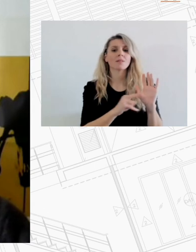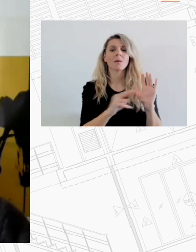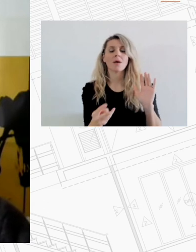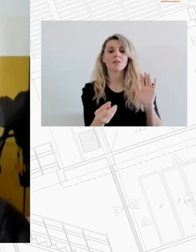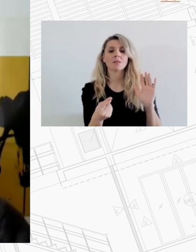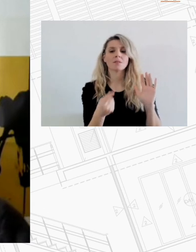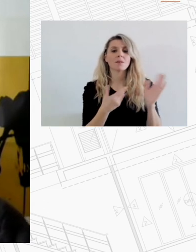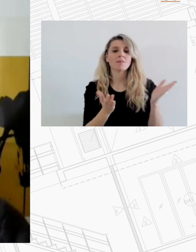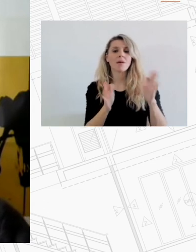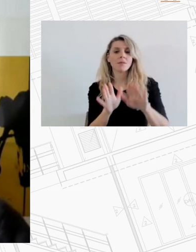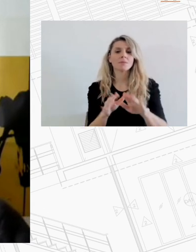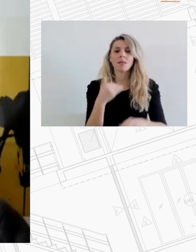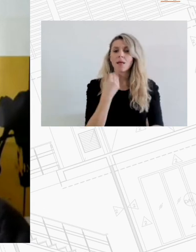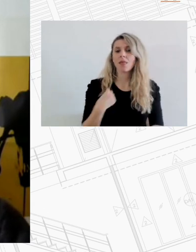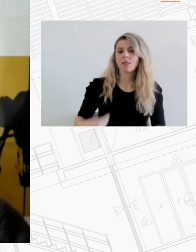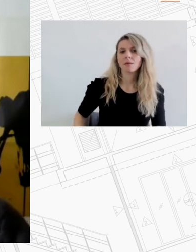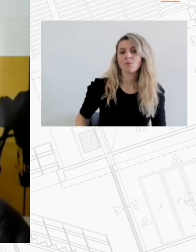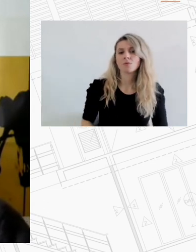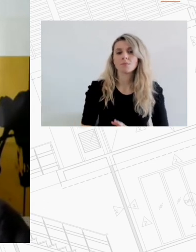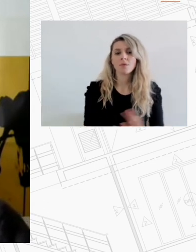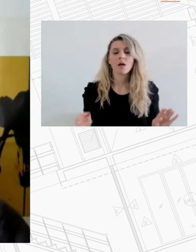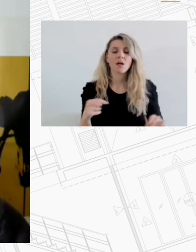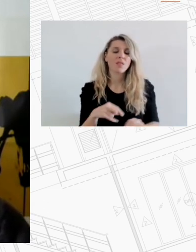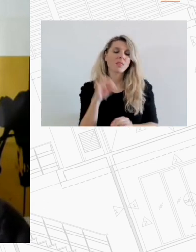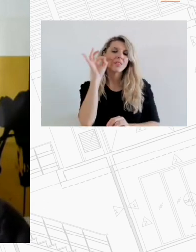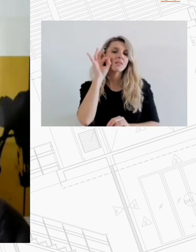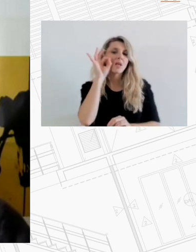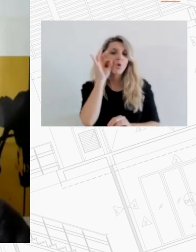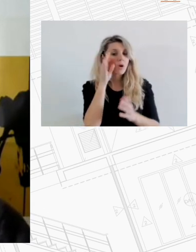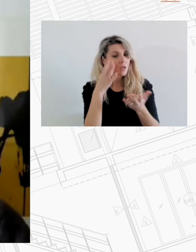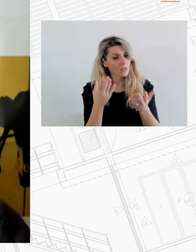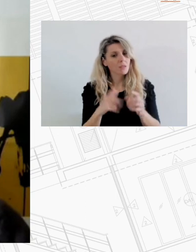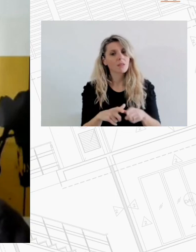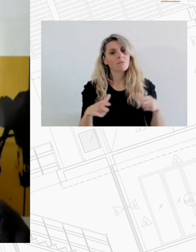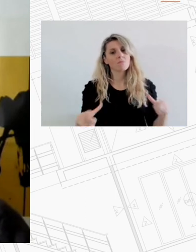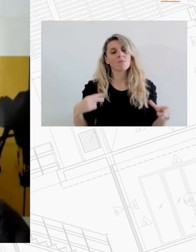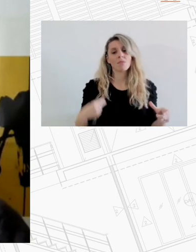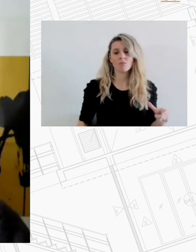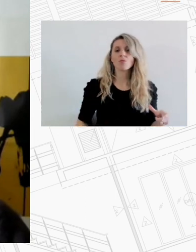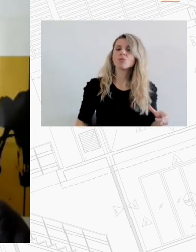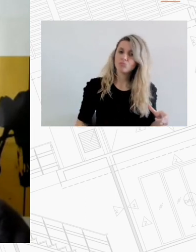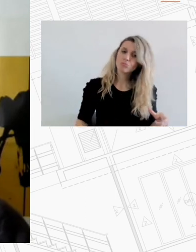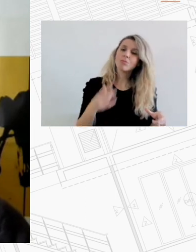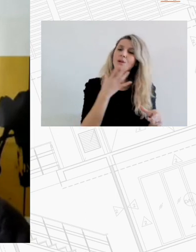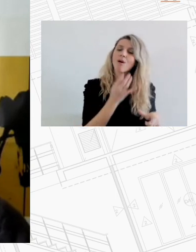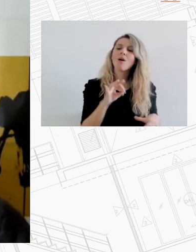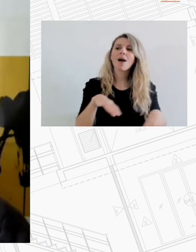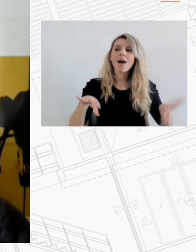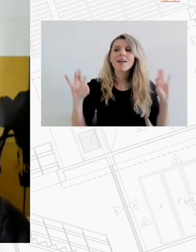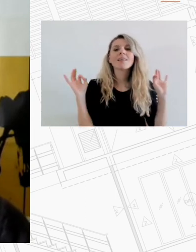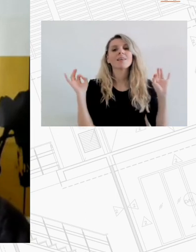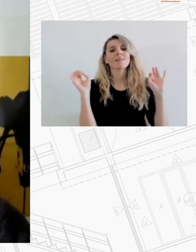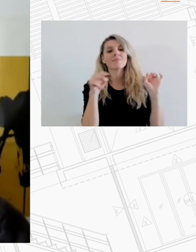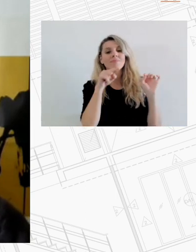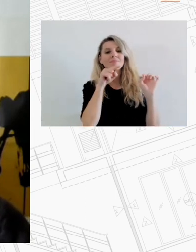όπως να κάνει κάτι η αρχή της Θεσσαλονίκης νομίζω ότι είναι ενθαρρυντική κυρίως ως προς το ότι ανοίγει τη συζήτηση με